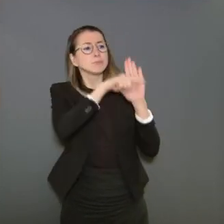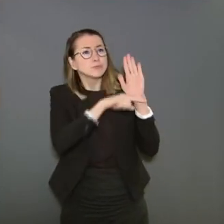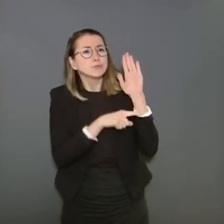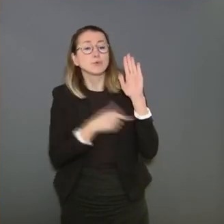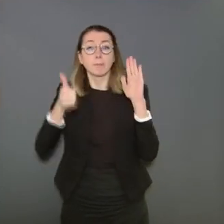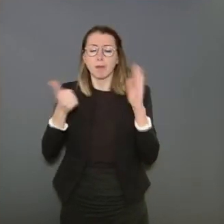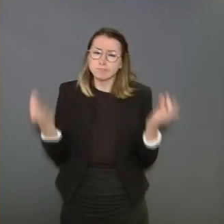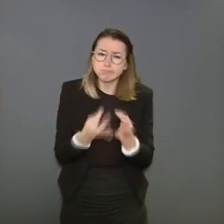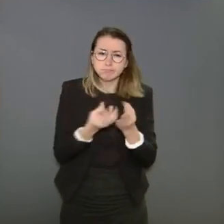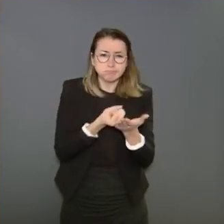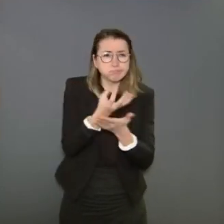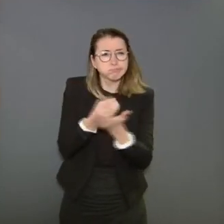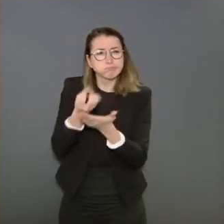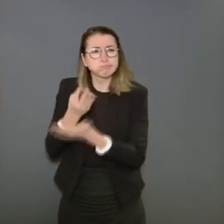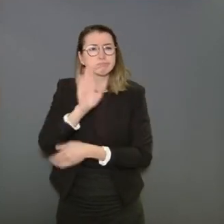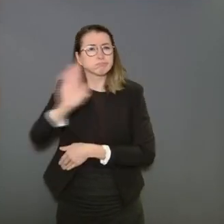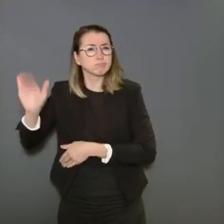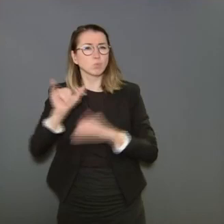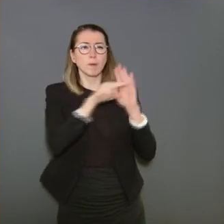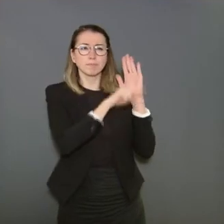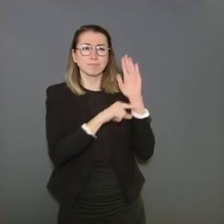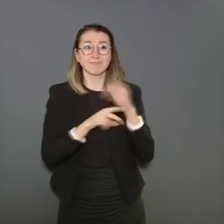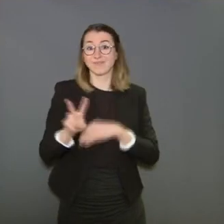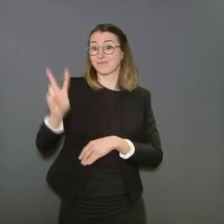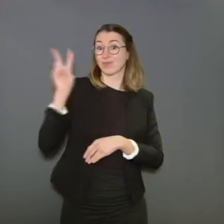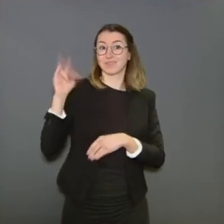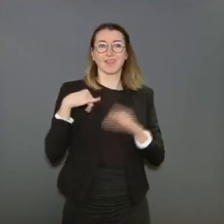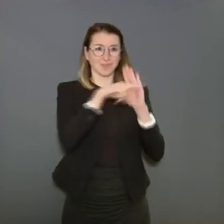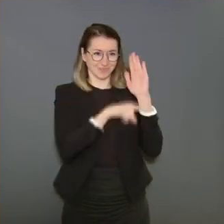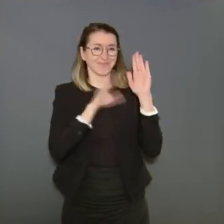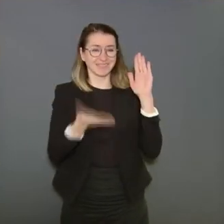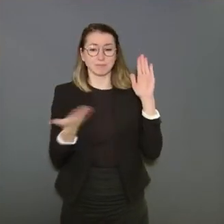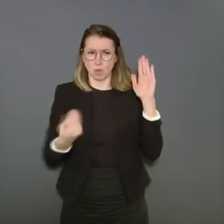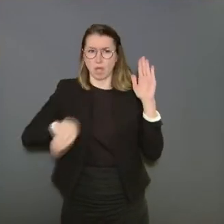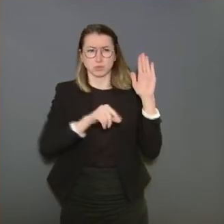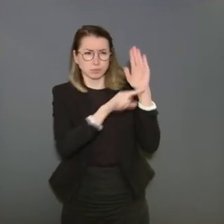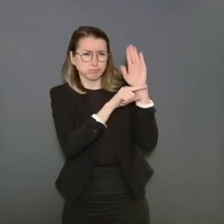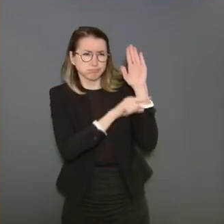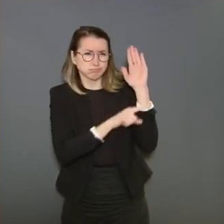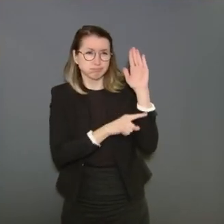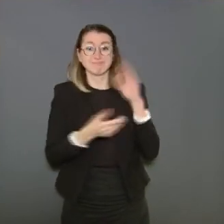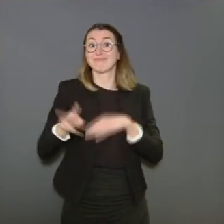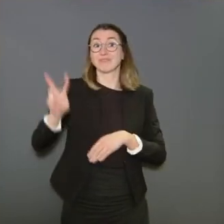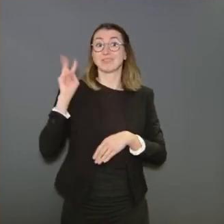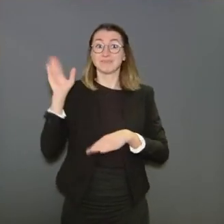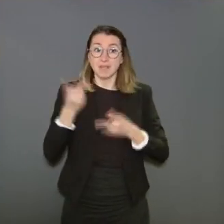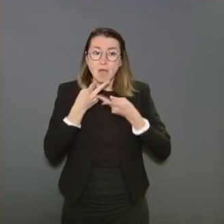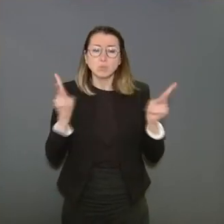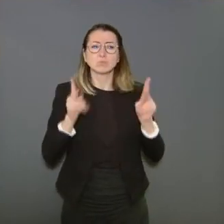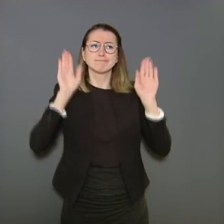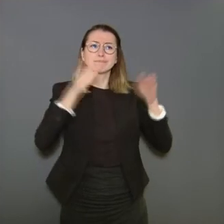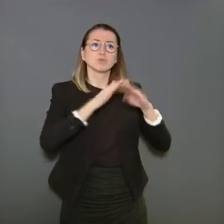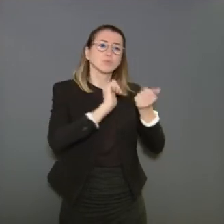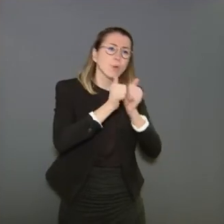des décisions de la semaine passée. Mais on avait clairement dit que dans certains domaines, le sport, la culture et d'autres, nous devons encore